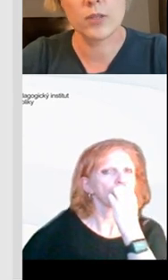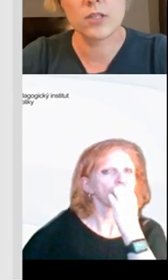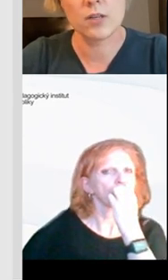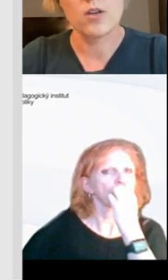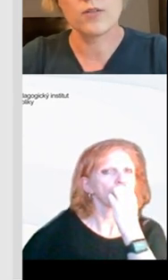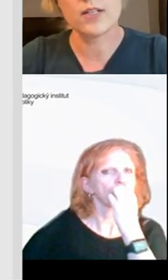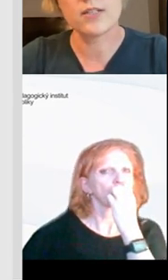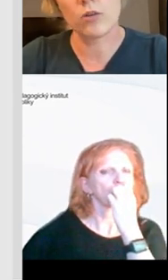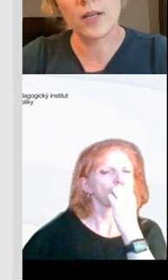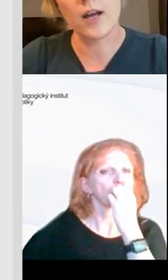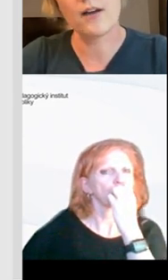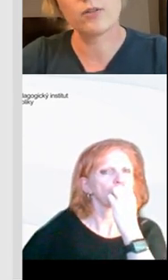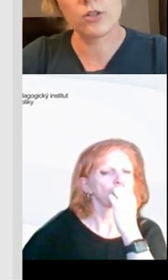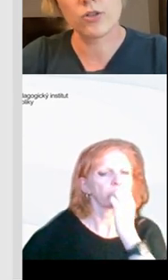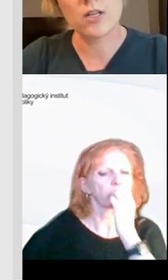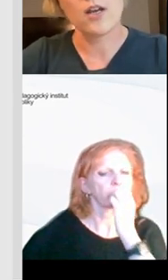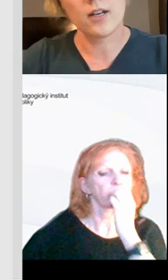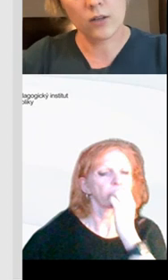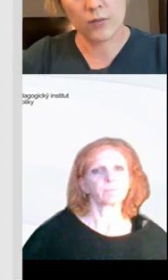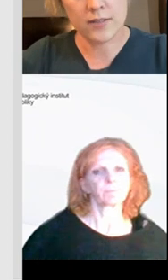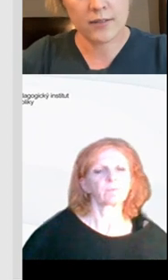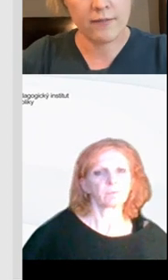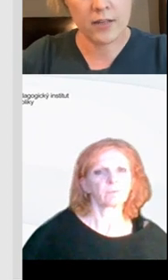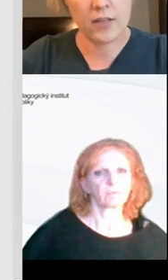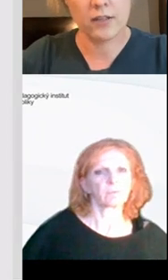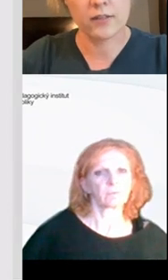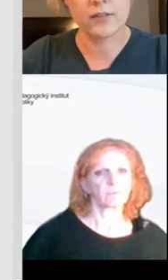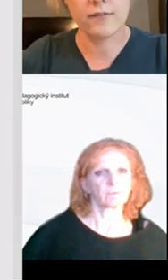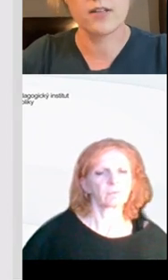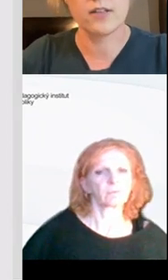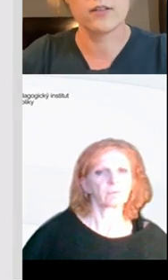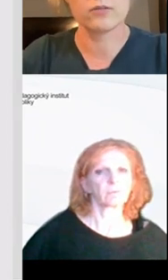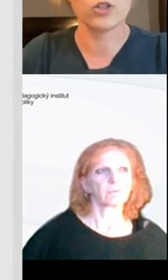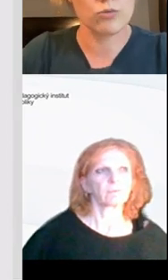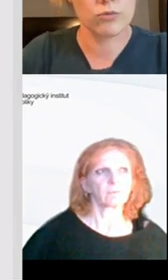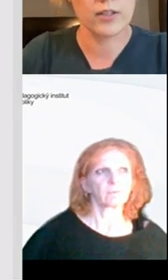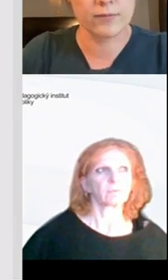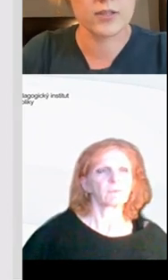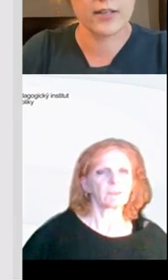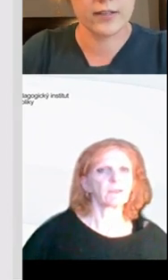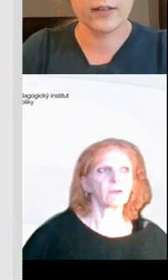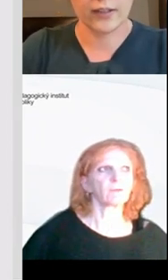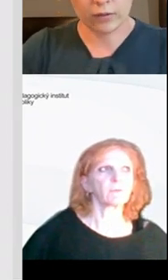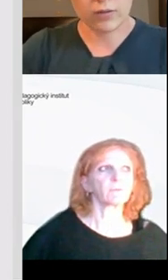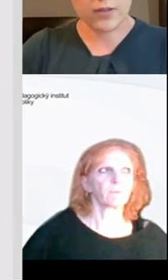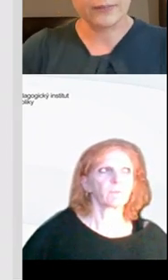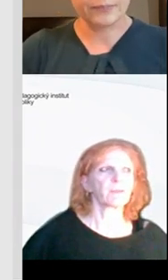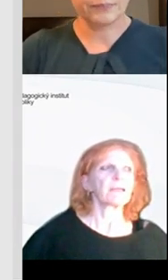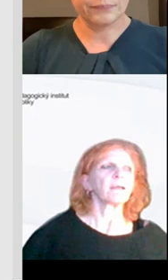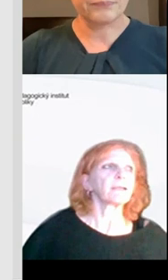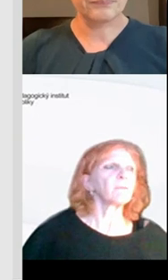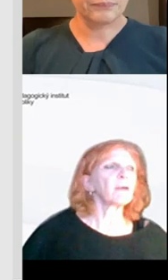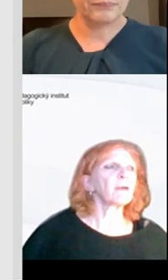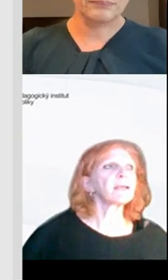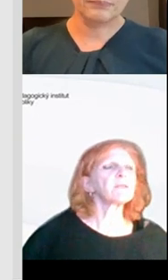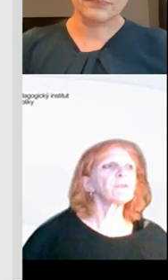si to potom spojí s tím, že vlastně odměna a volný čas rovná se trávení času z digitální technologií.